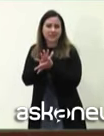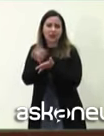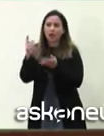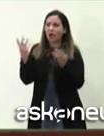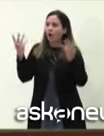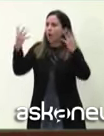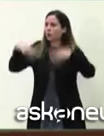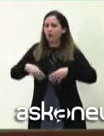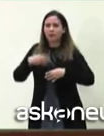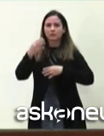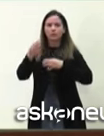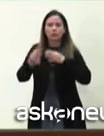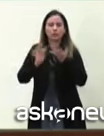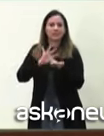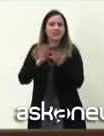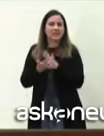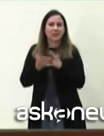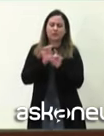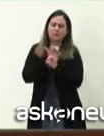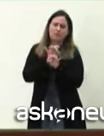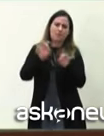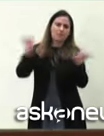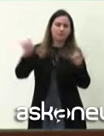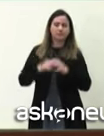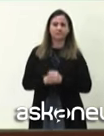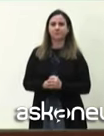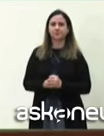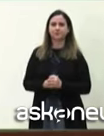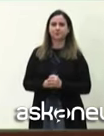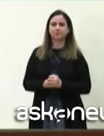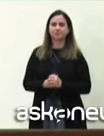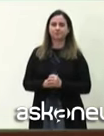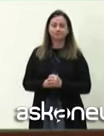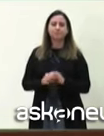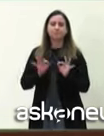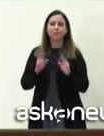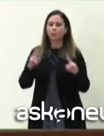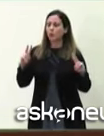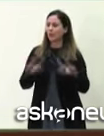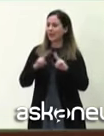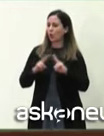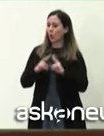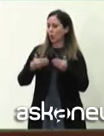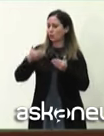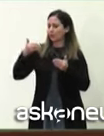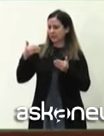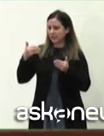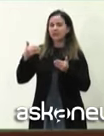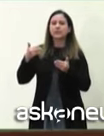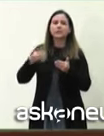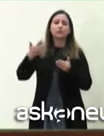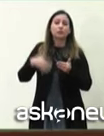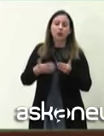ricrescita. Ora, quando abbiamo detto, credo qualche incontro fa, è un Natale Covid, è un Natale dove